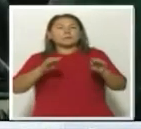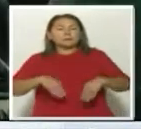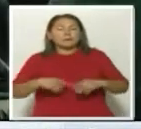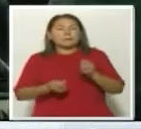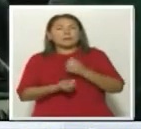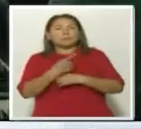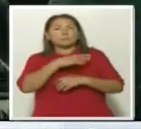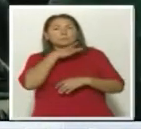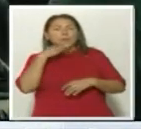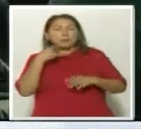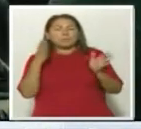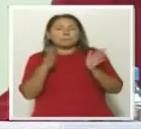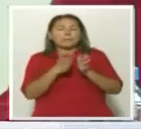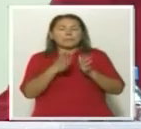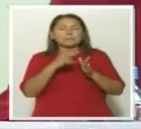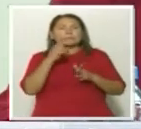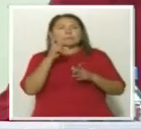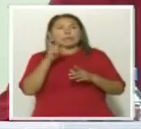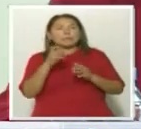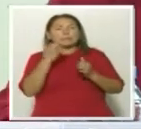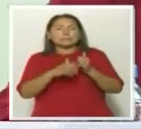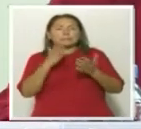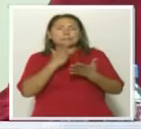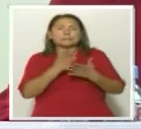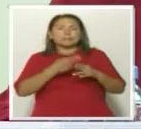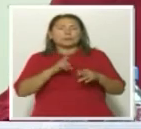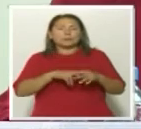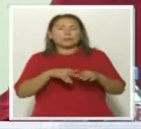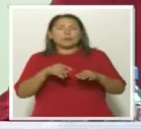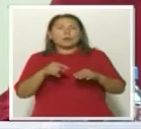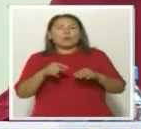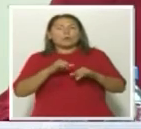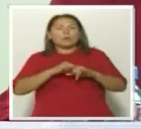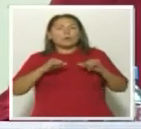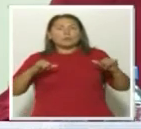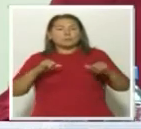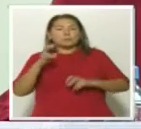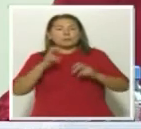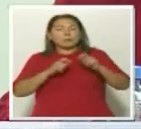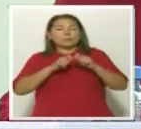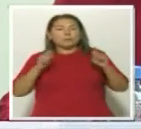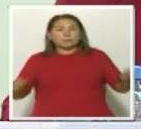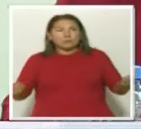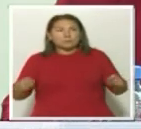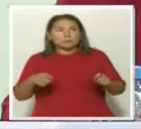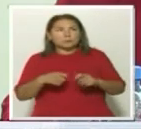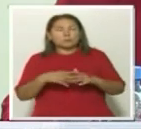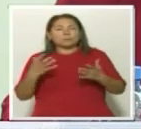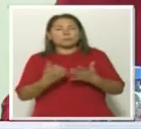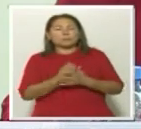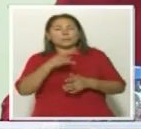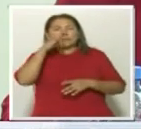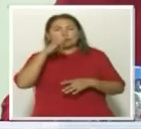Появилась масса микро и мини-цехов. Есть среди них и те, которые наращивают производство, открывают шоурумы и выходят на